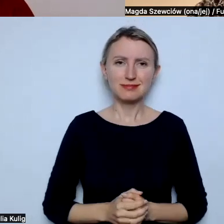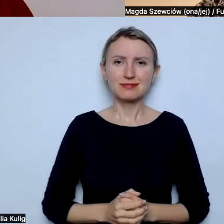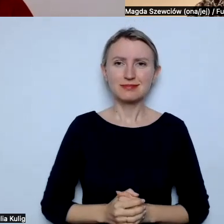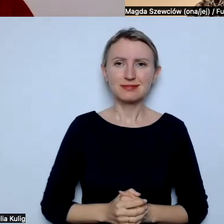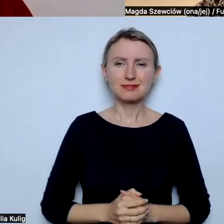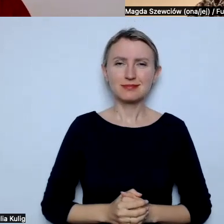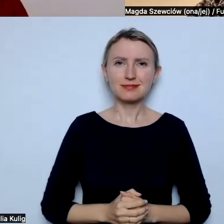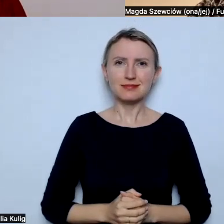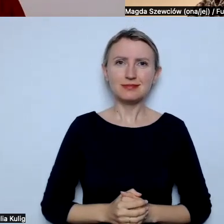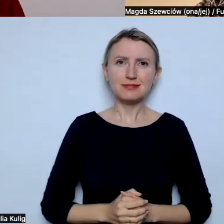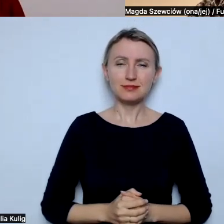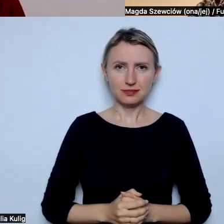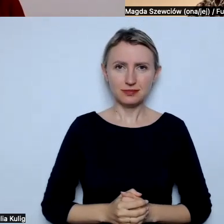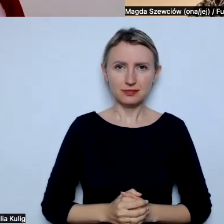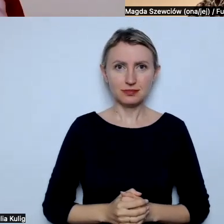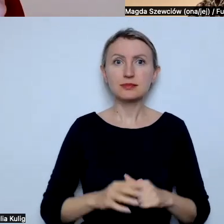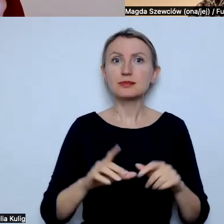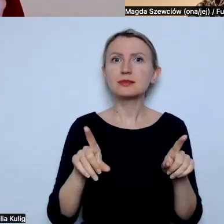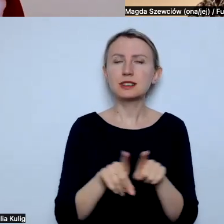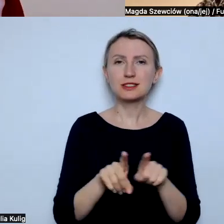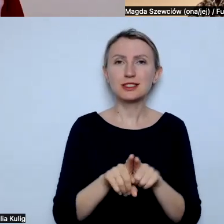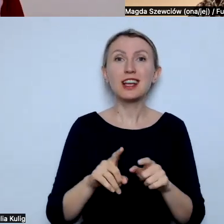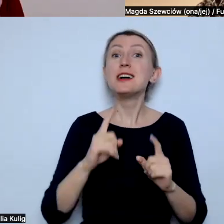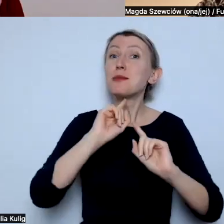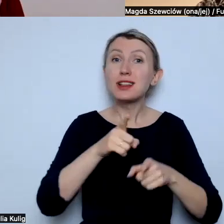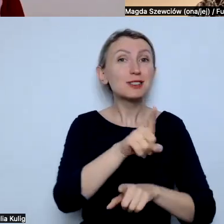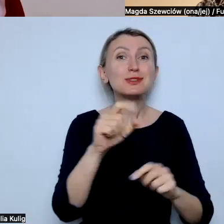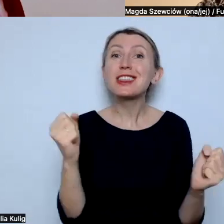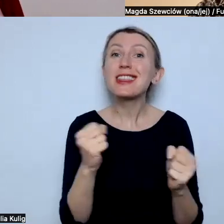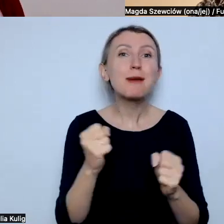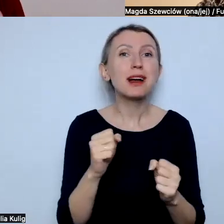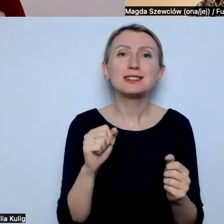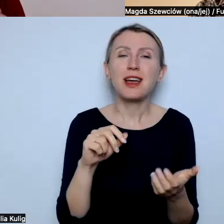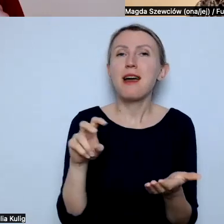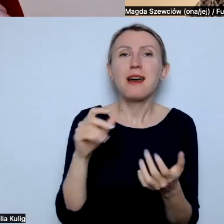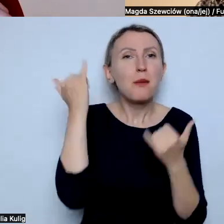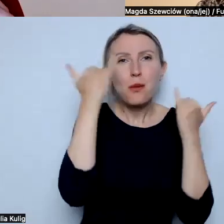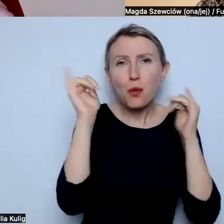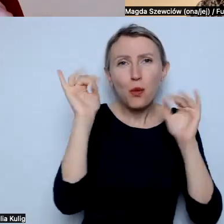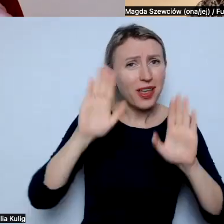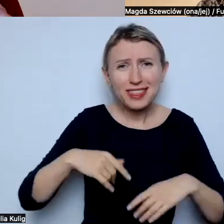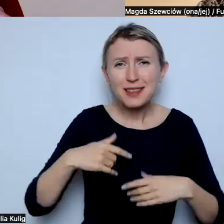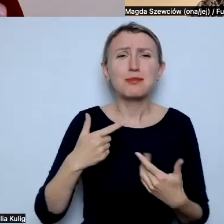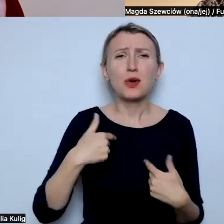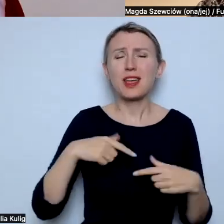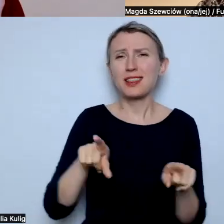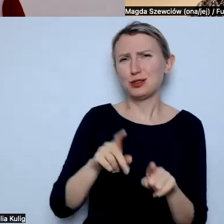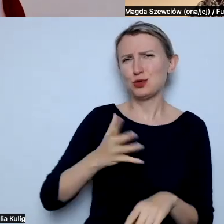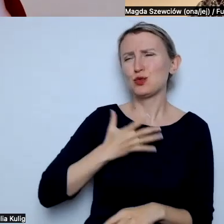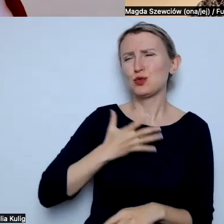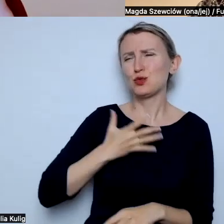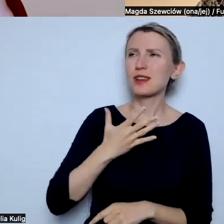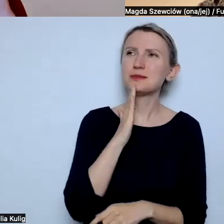Czyli też rekomendacja dla sojuszników i sojuszniczych, żeby się nie bać błędów. Że po prostu to, że się... Bo ja też mam takie poczucie, że czasami